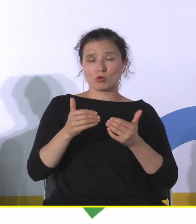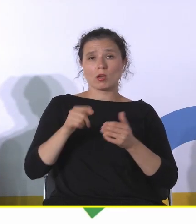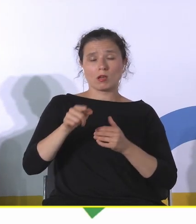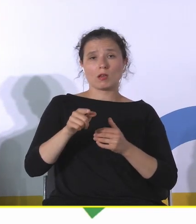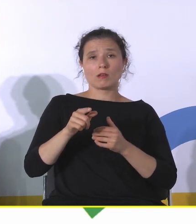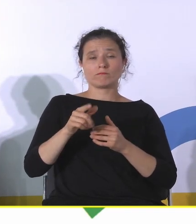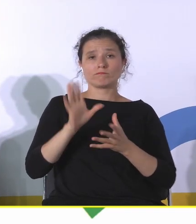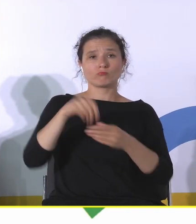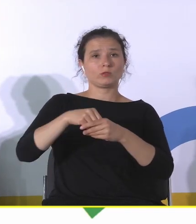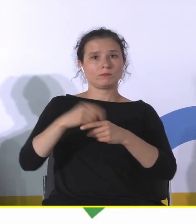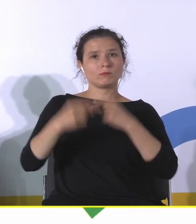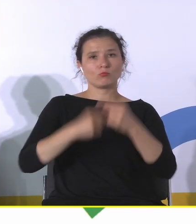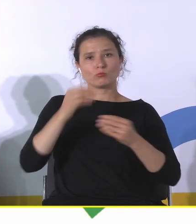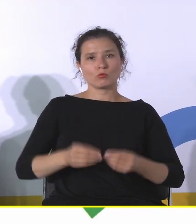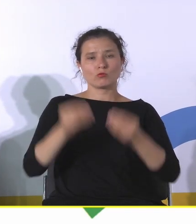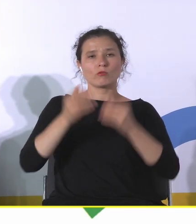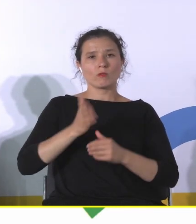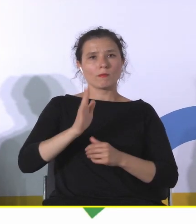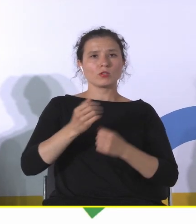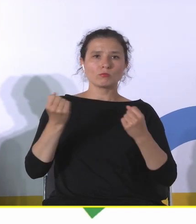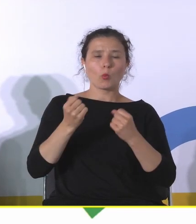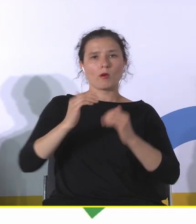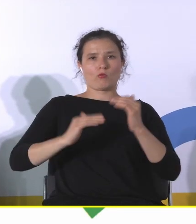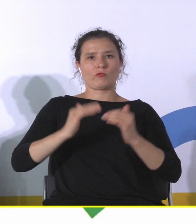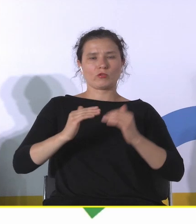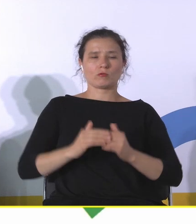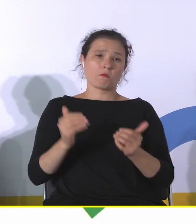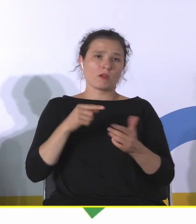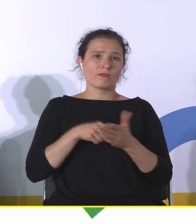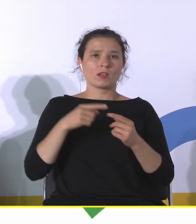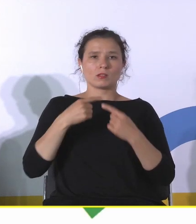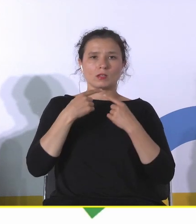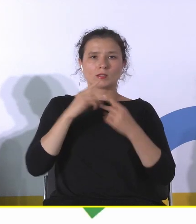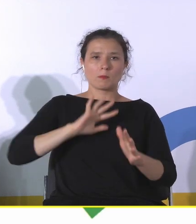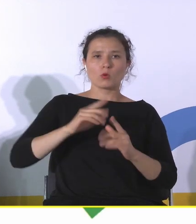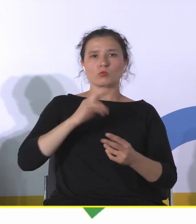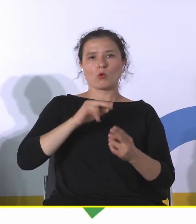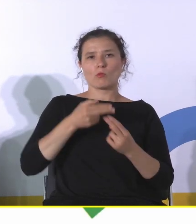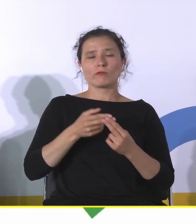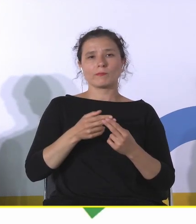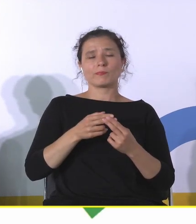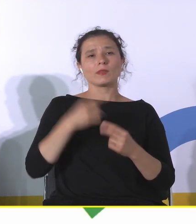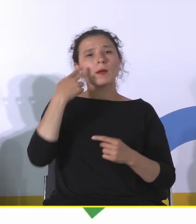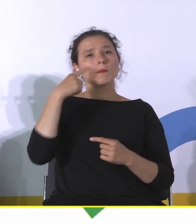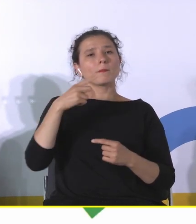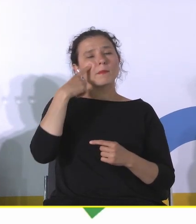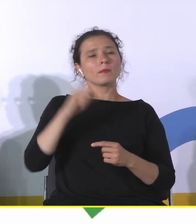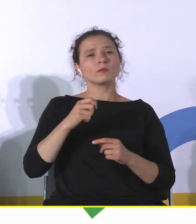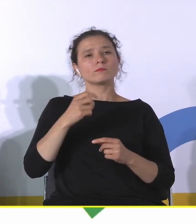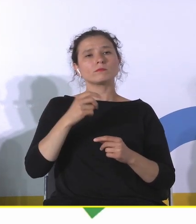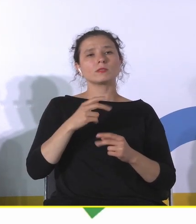rozwoju, który będzie bardziej zrównoważony, może tak bym powiedziała, biorąc pod uwagę i wymiar ekonomiczny, i społeczny,